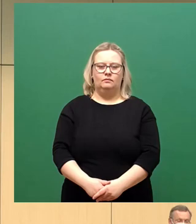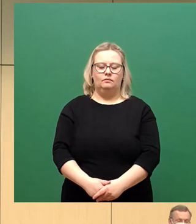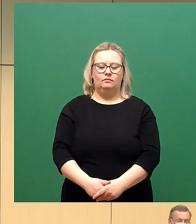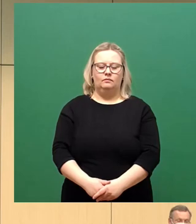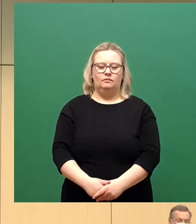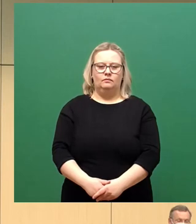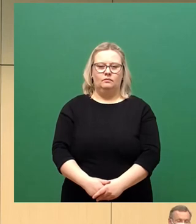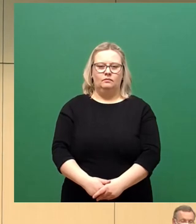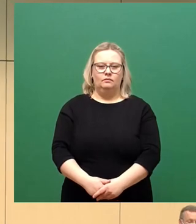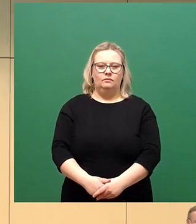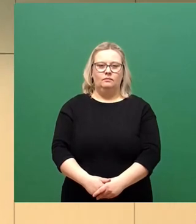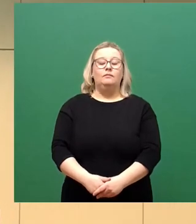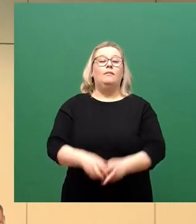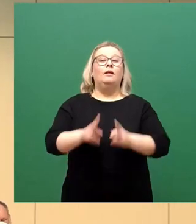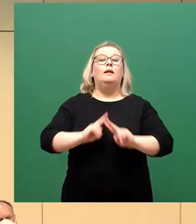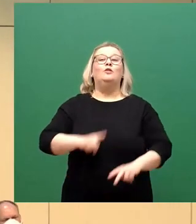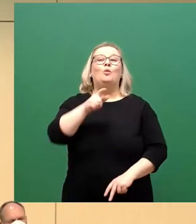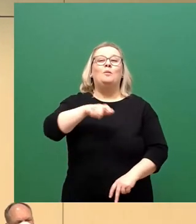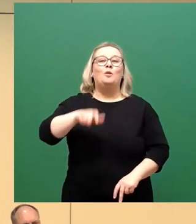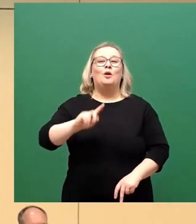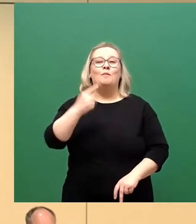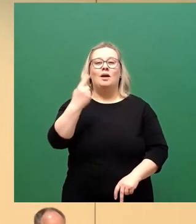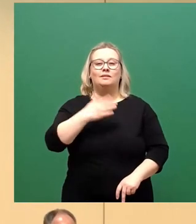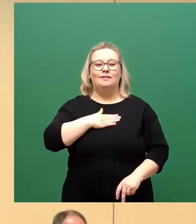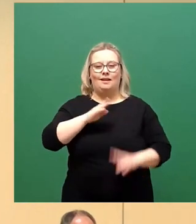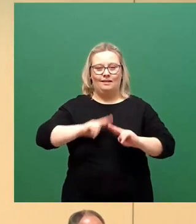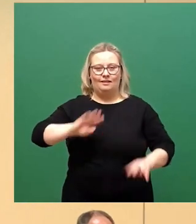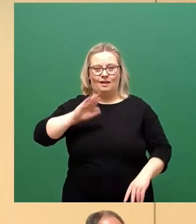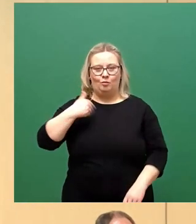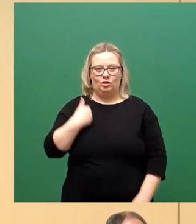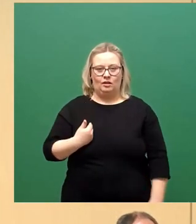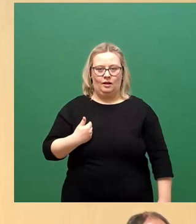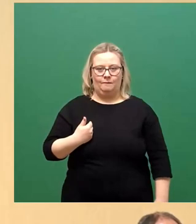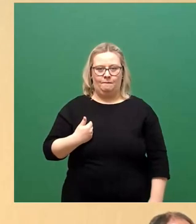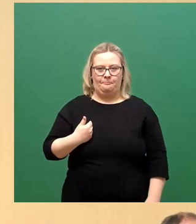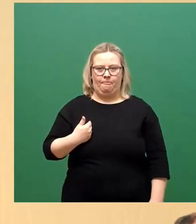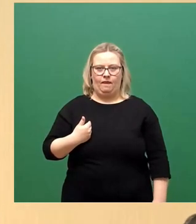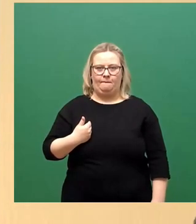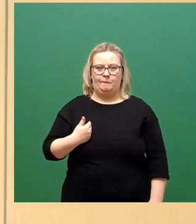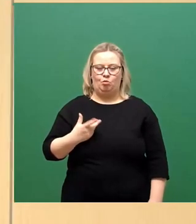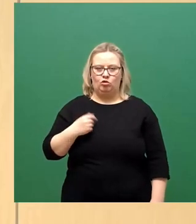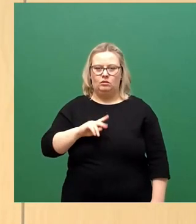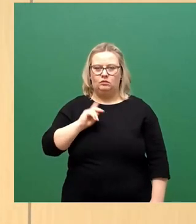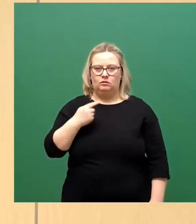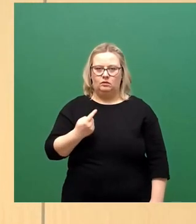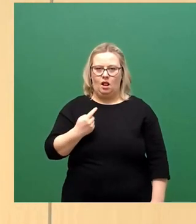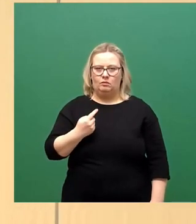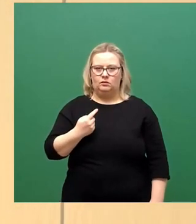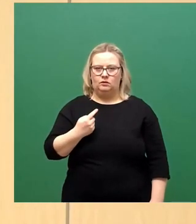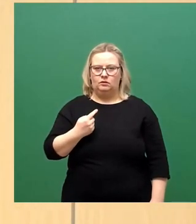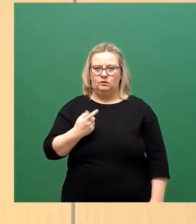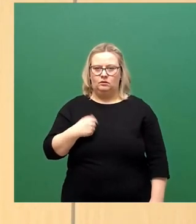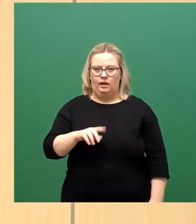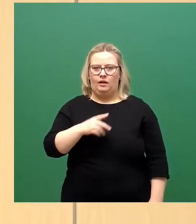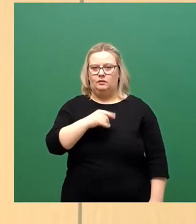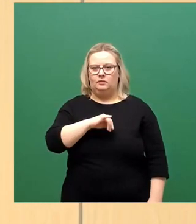Sehr geehrter Herr Oberbürgermeister, sehr geehrte Damen und Herren. Ich möchte nicht lange auf die polemischen Ausführungen von Herrn Lichte eingehen, aber ganz kann ich sie